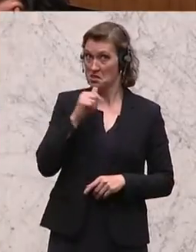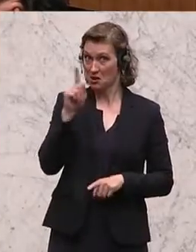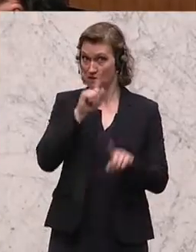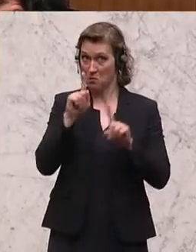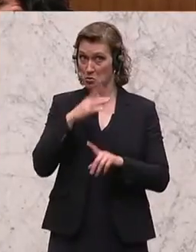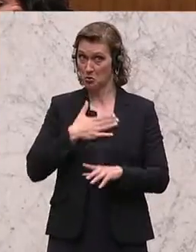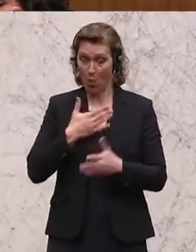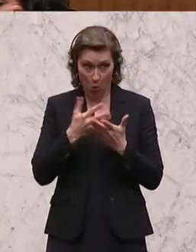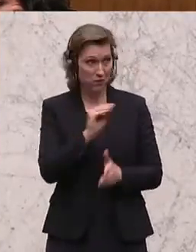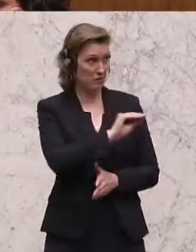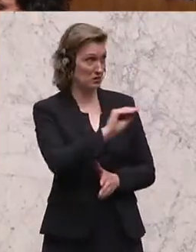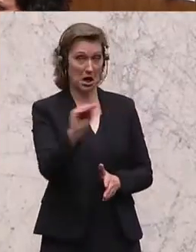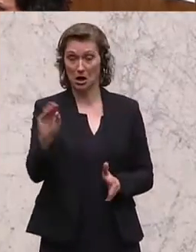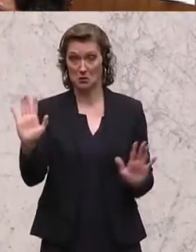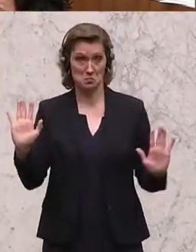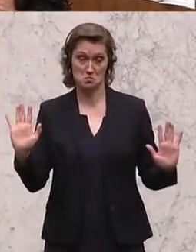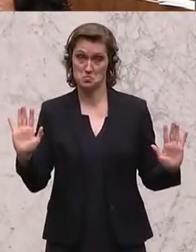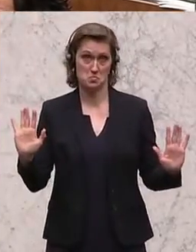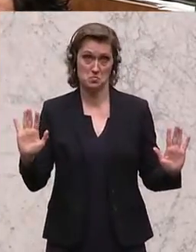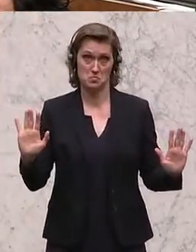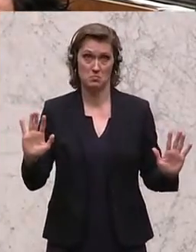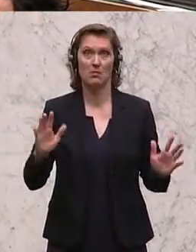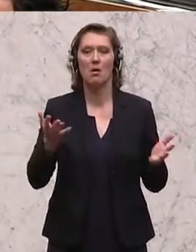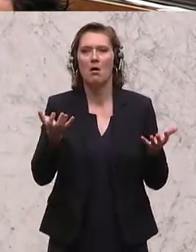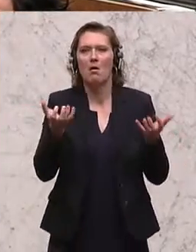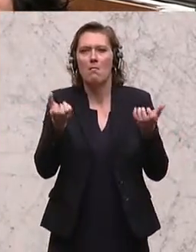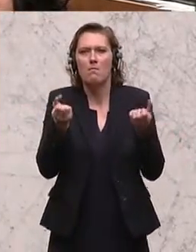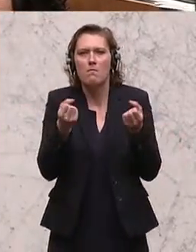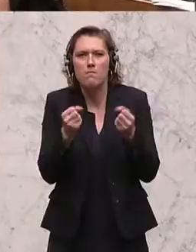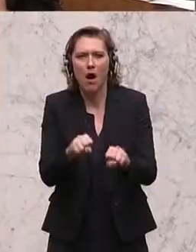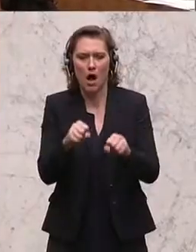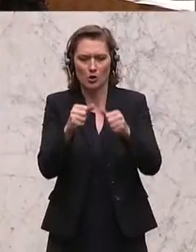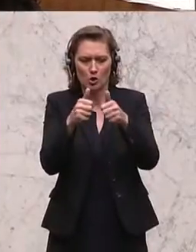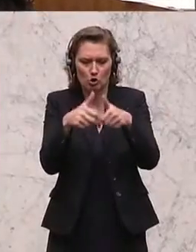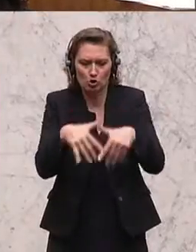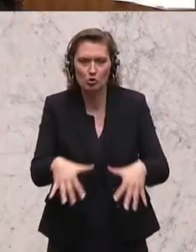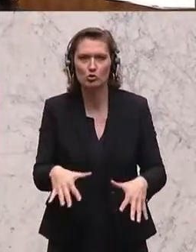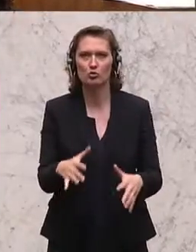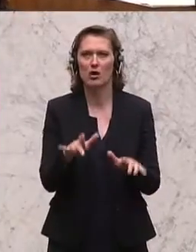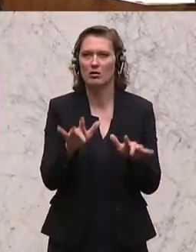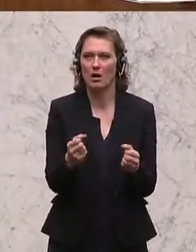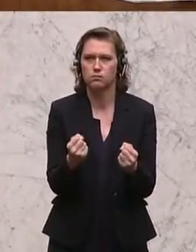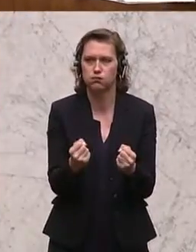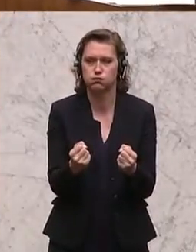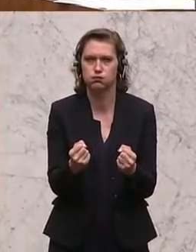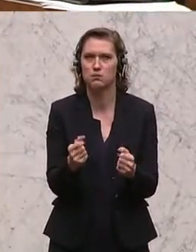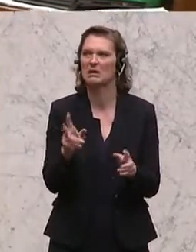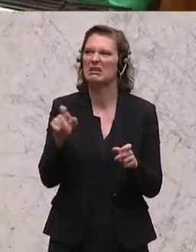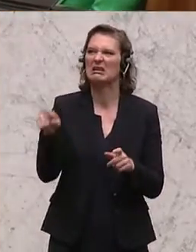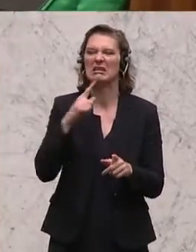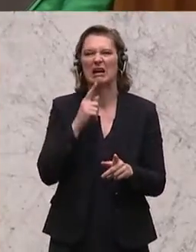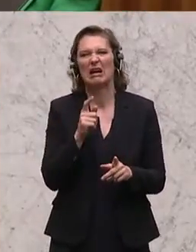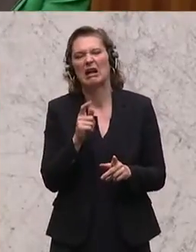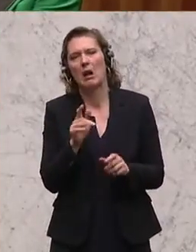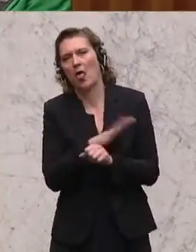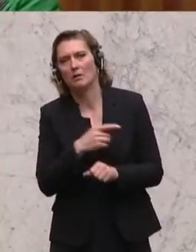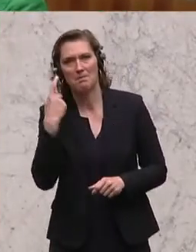gehalten, ich sage das ganz offen, dass solche Machtstrukturen, die im Vorfeld erkennbar waren, ich nehme nicht das Wort Trickserei und